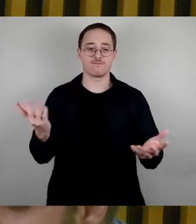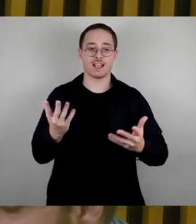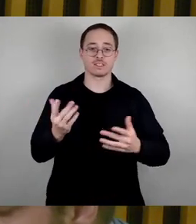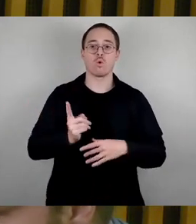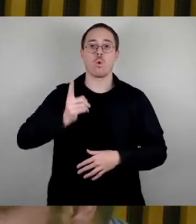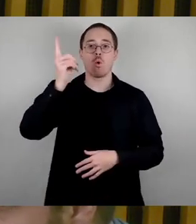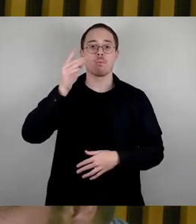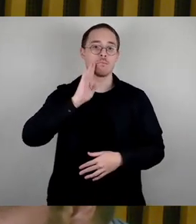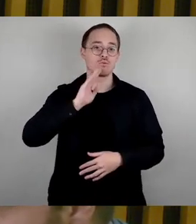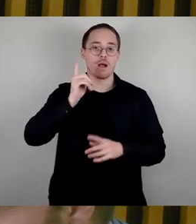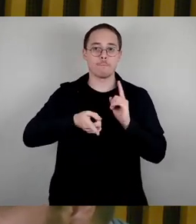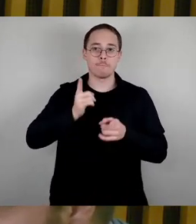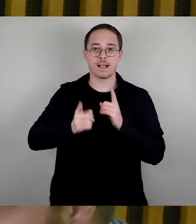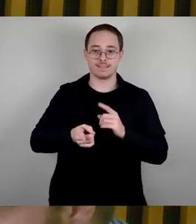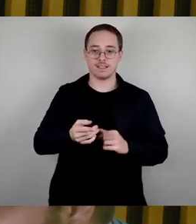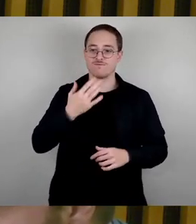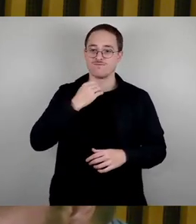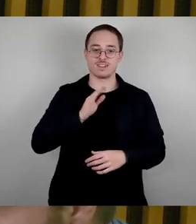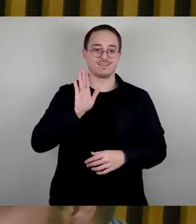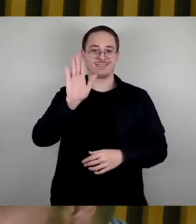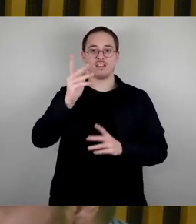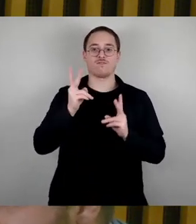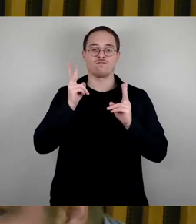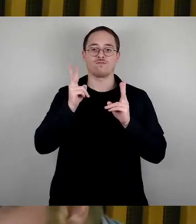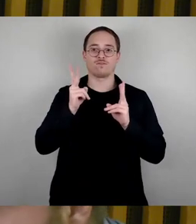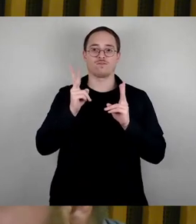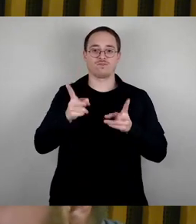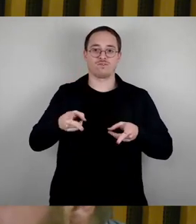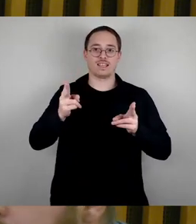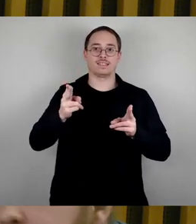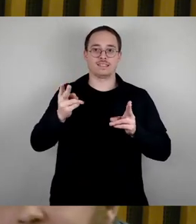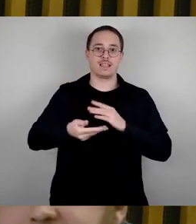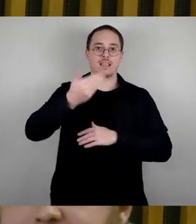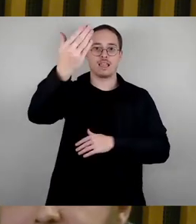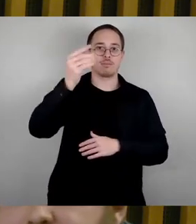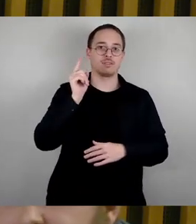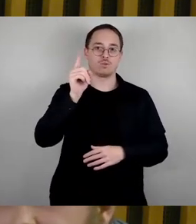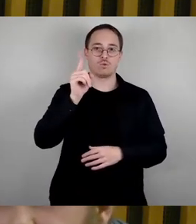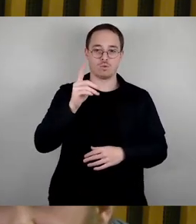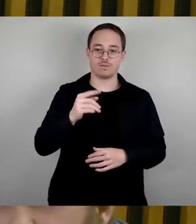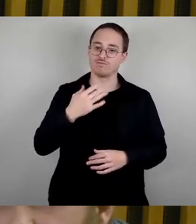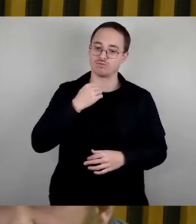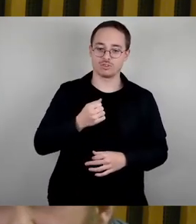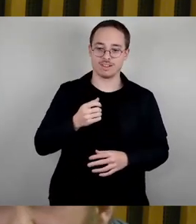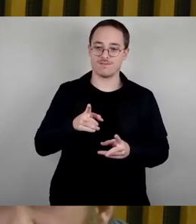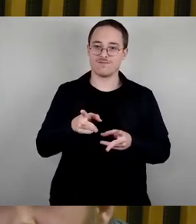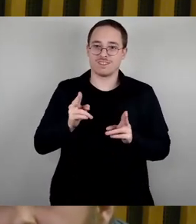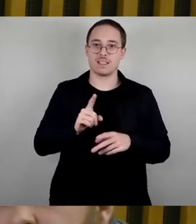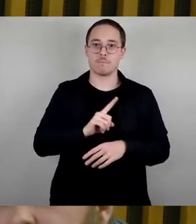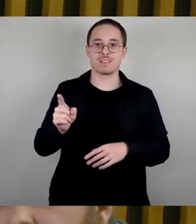Frist setzen wollten, zur Erfüllung dieses Beschlusses nämlich bis zum 15. Dezember 2023.